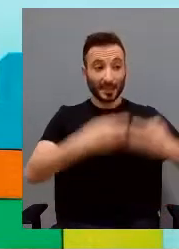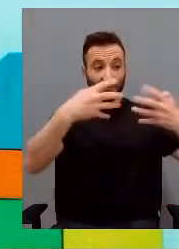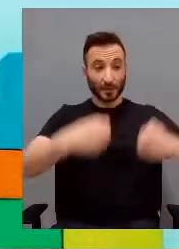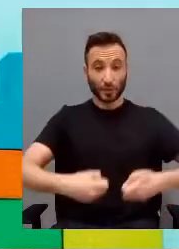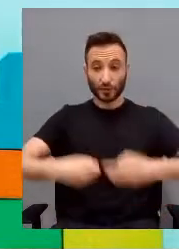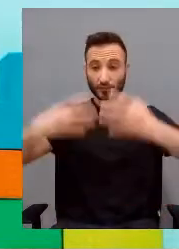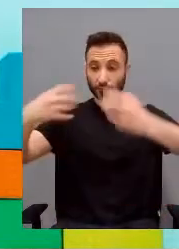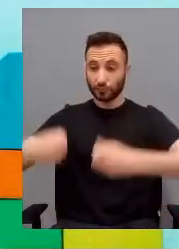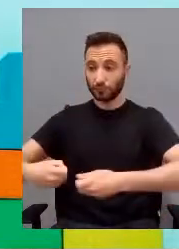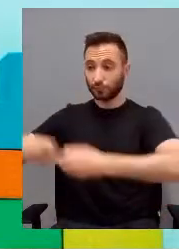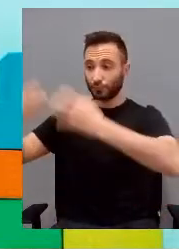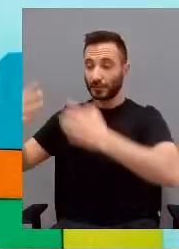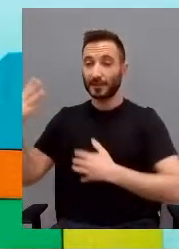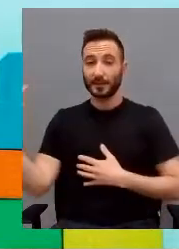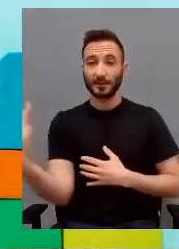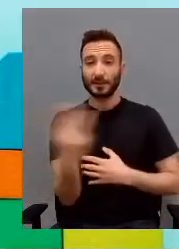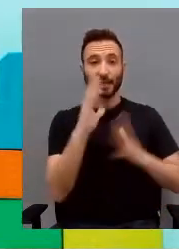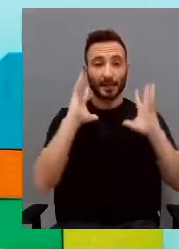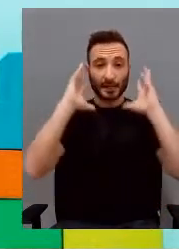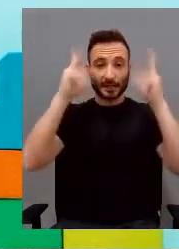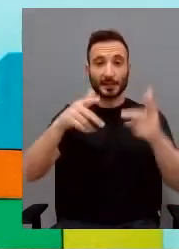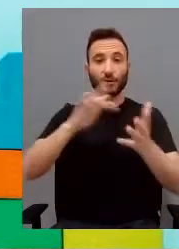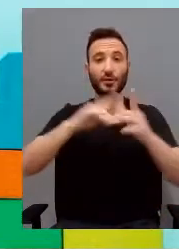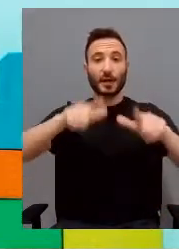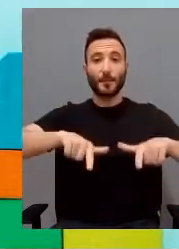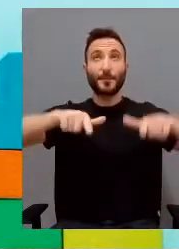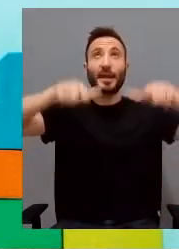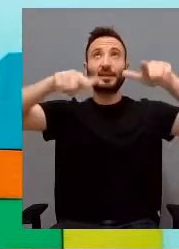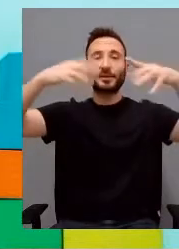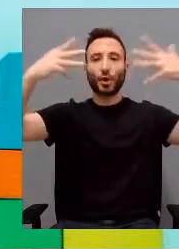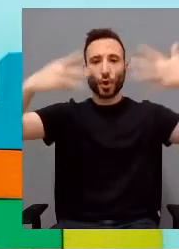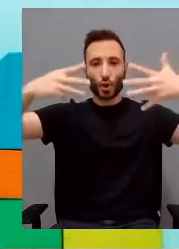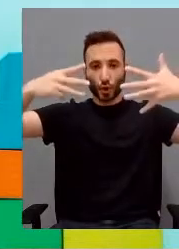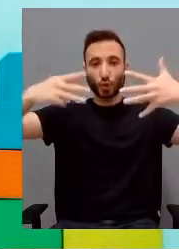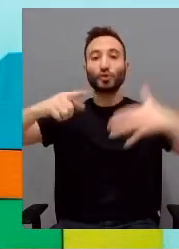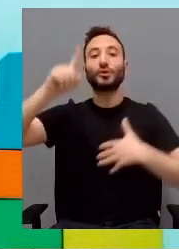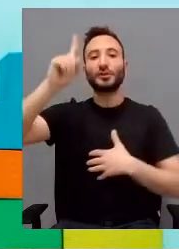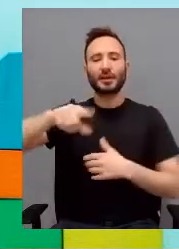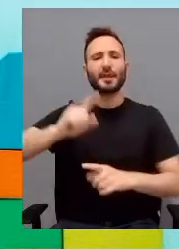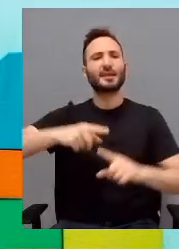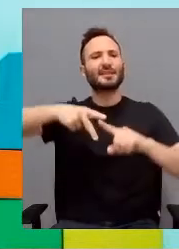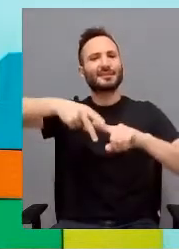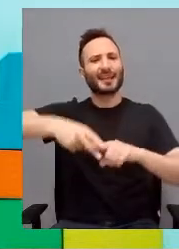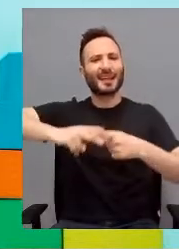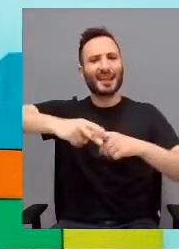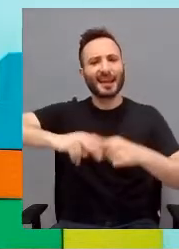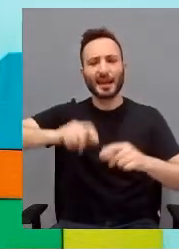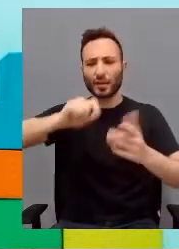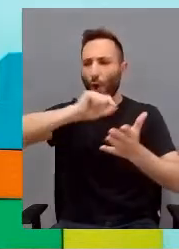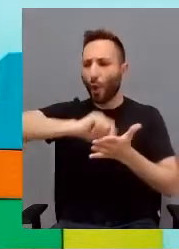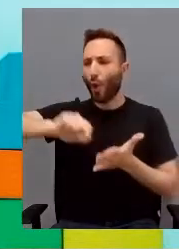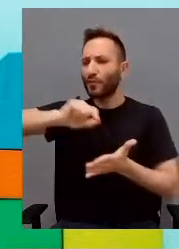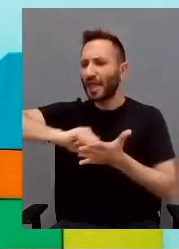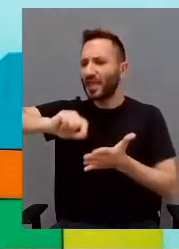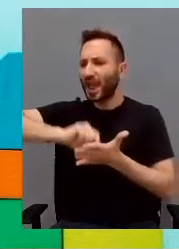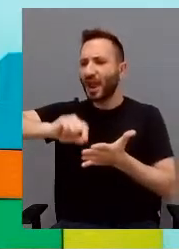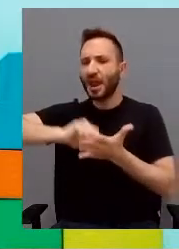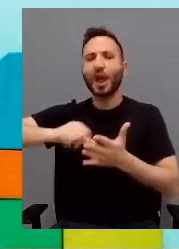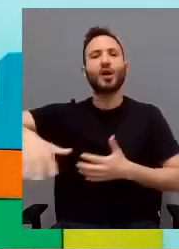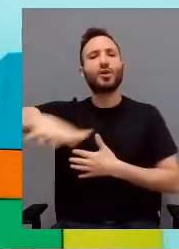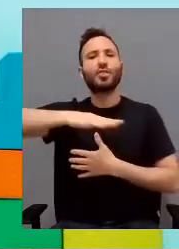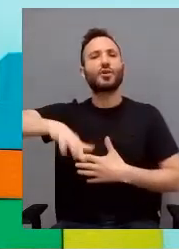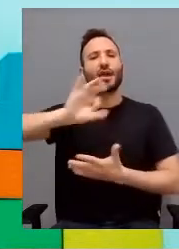fisicamente Cascina Rossago, con otto plazze cada una, ademà di molti taglieri, oficini, zona di servizio,